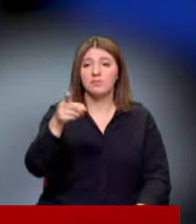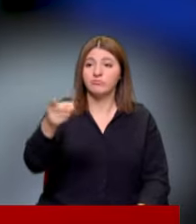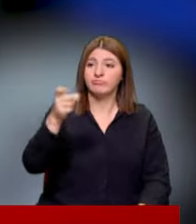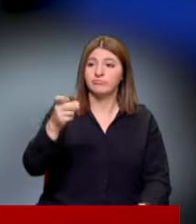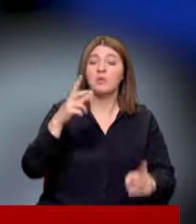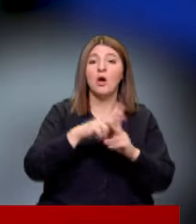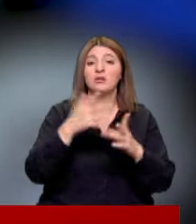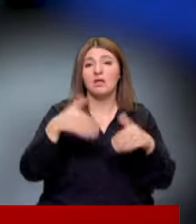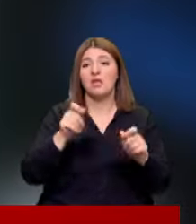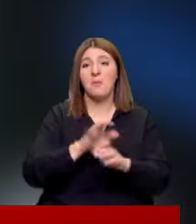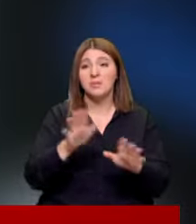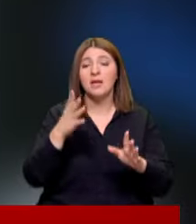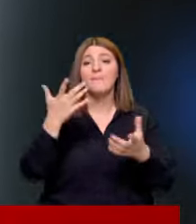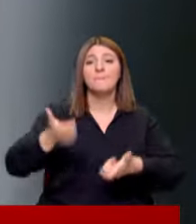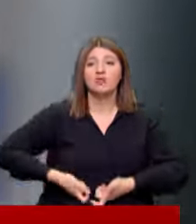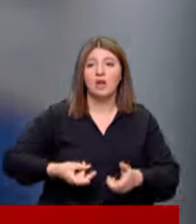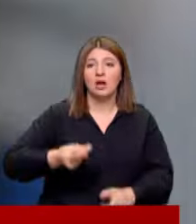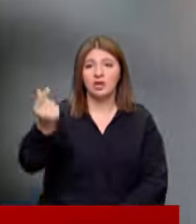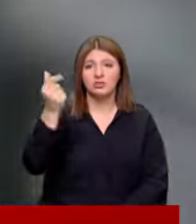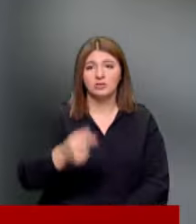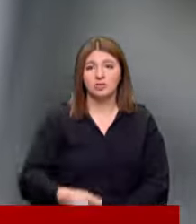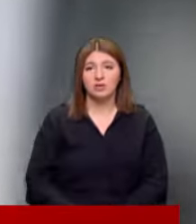Polisler engel olamadı, bekçiler kaçtı